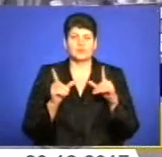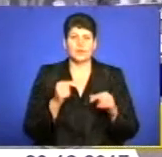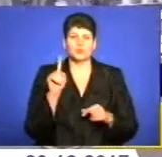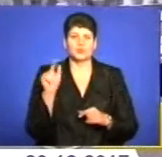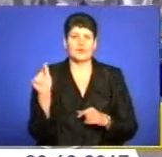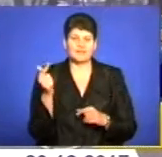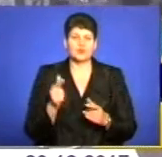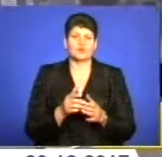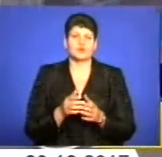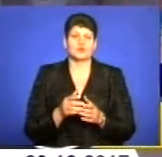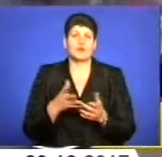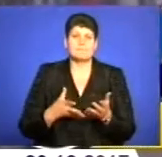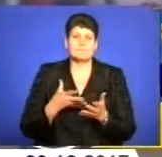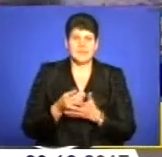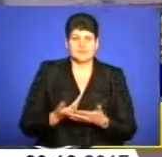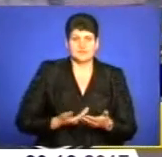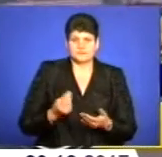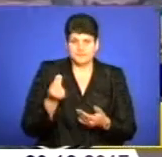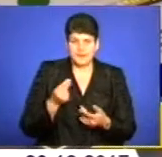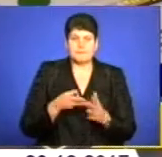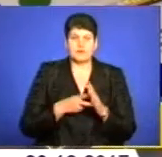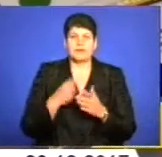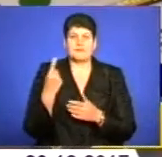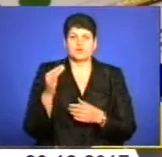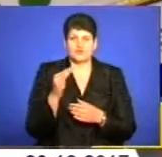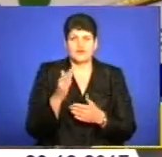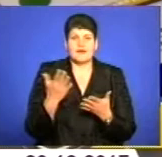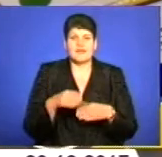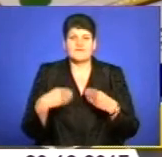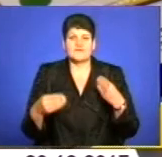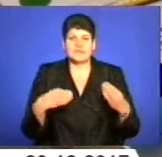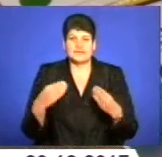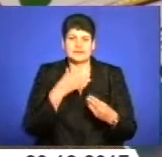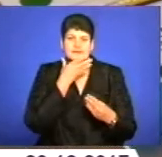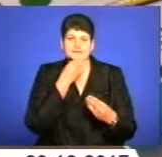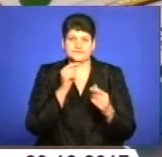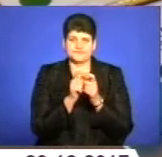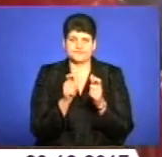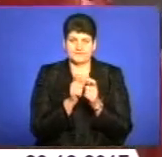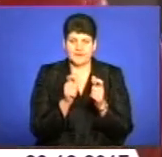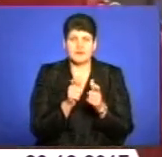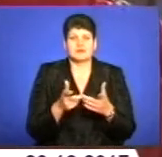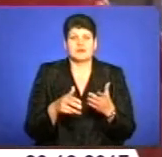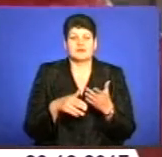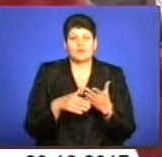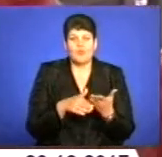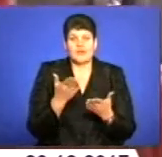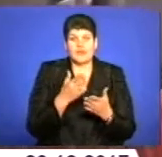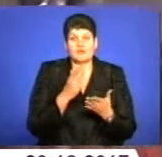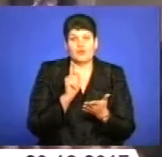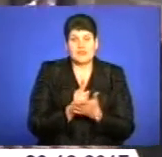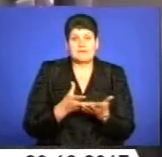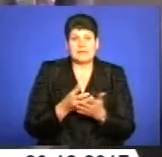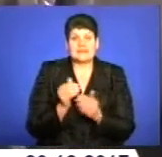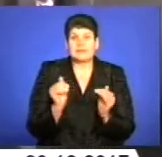хто платить готівкою, у міській раді планували ще 1 жовтня. Однак видати людям файні картки, за допомогою яких мешканці Тернополя мають платити